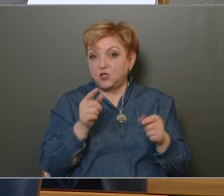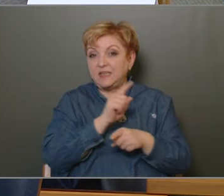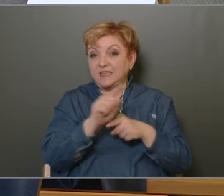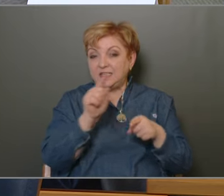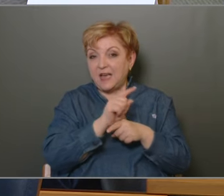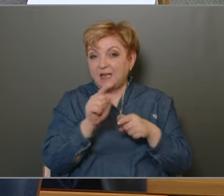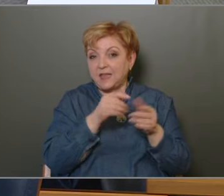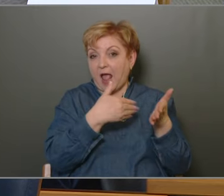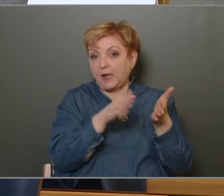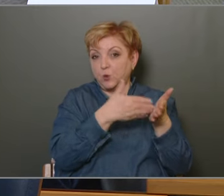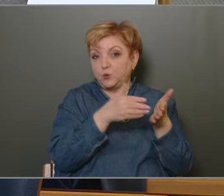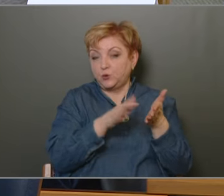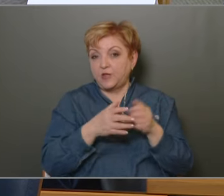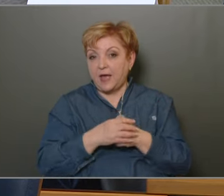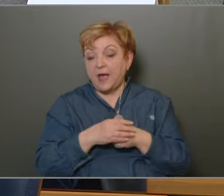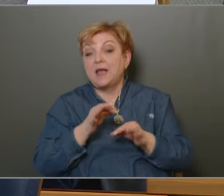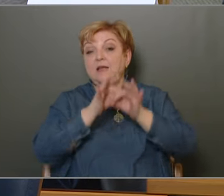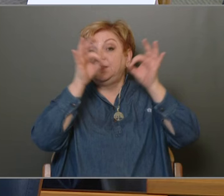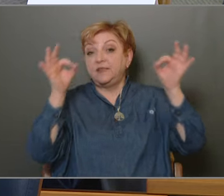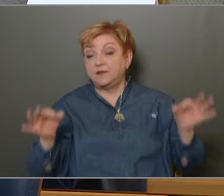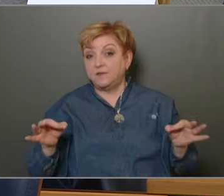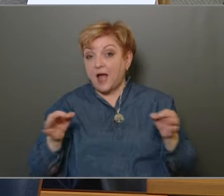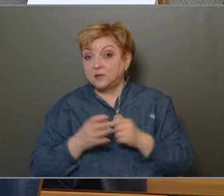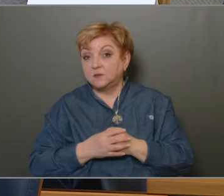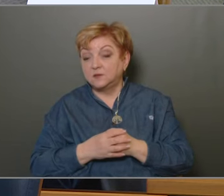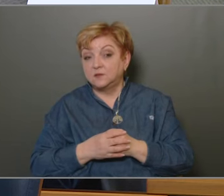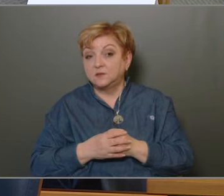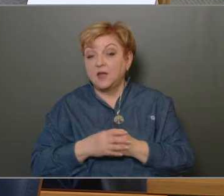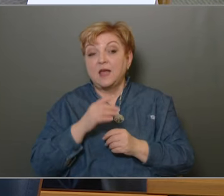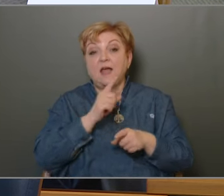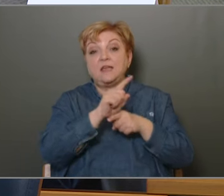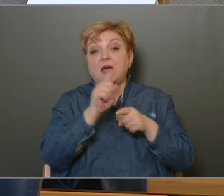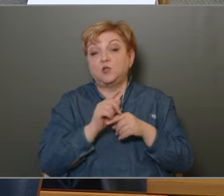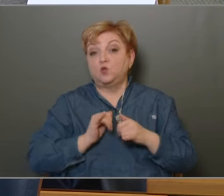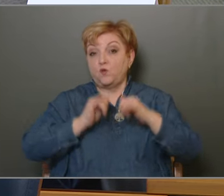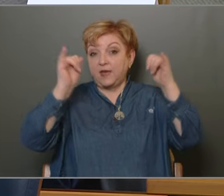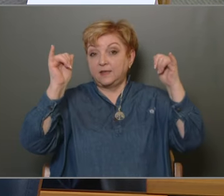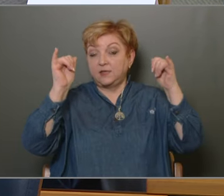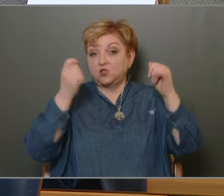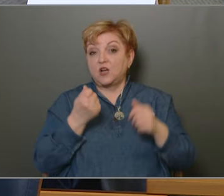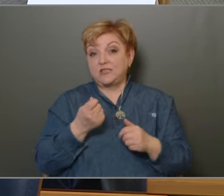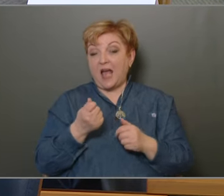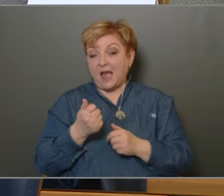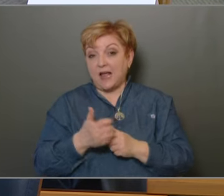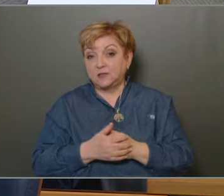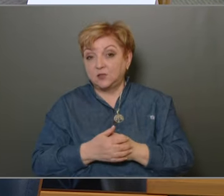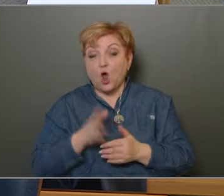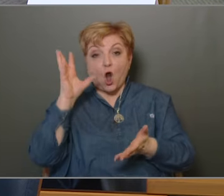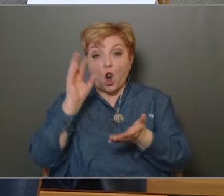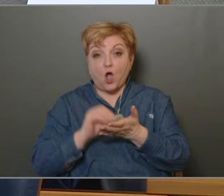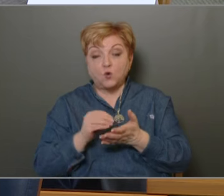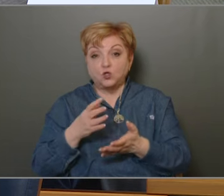elköltötte. Nyilván ennek a hiány növekedésnek az árát a